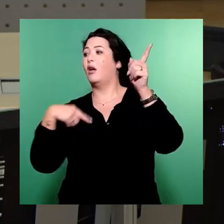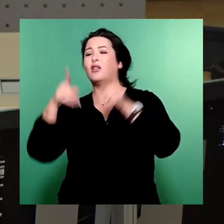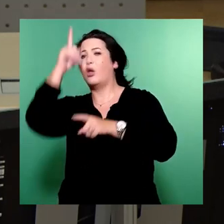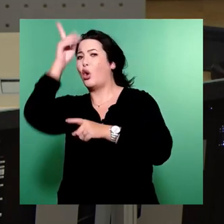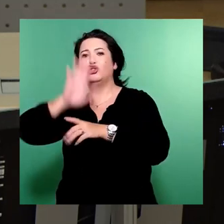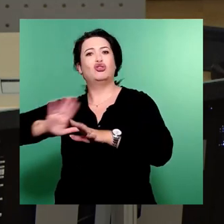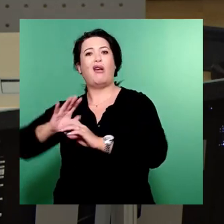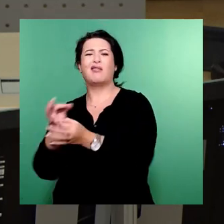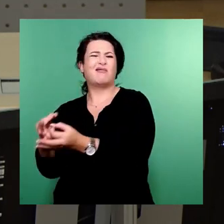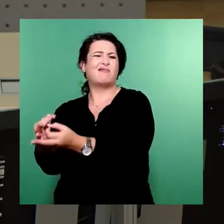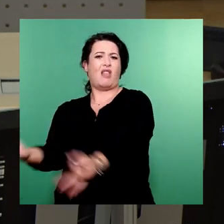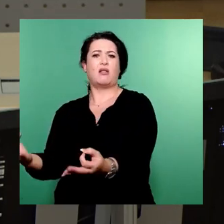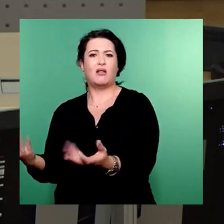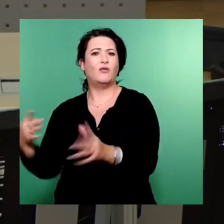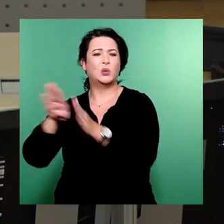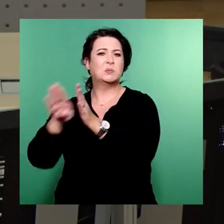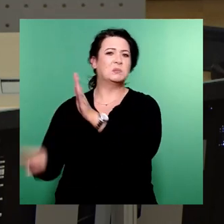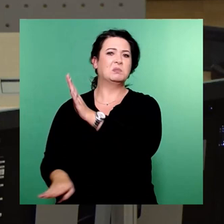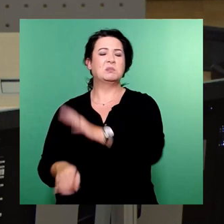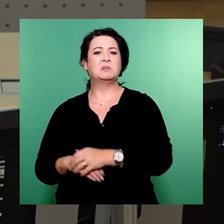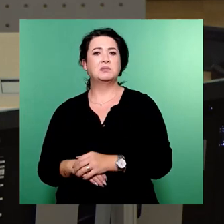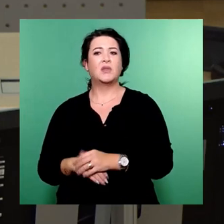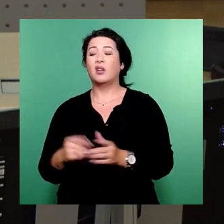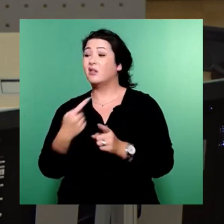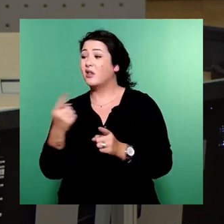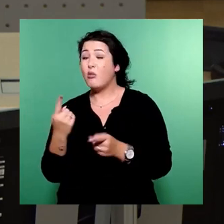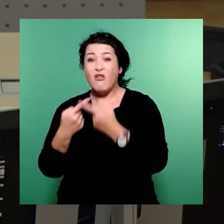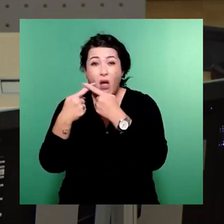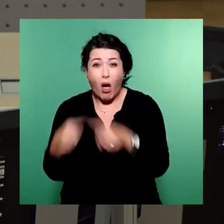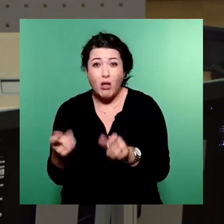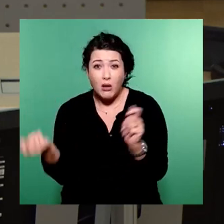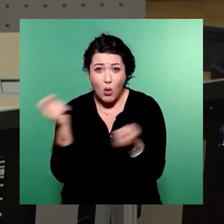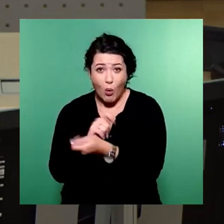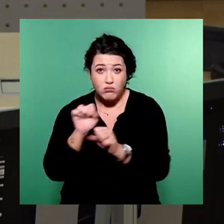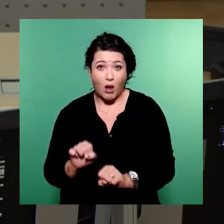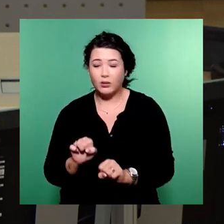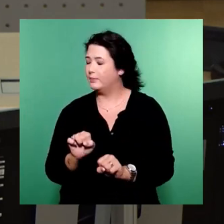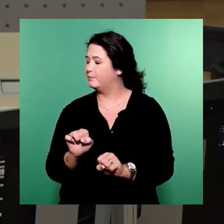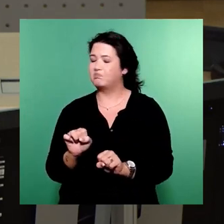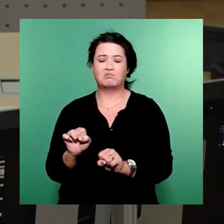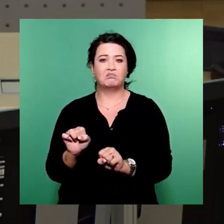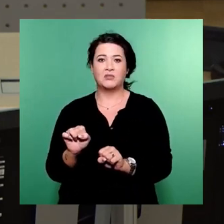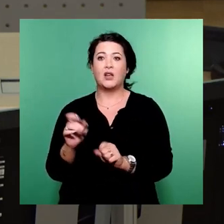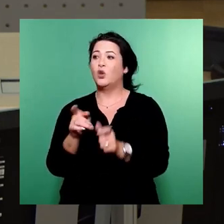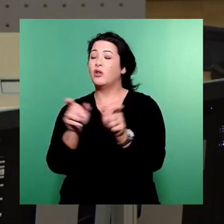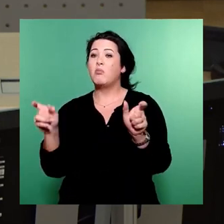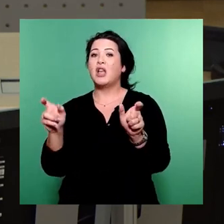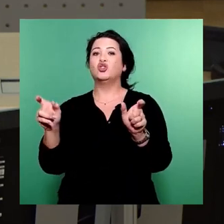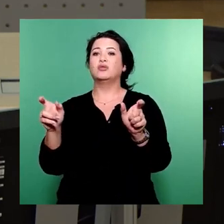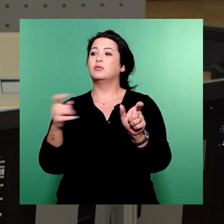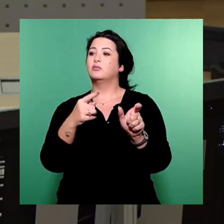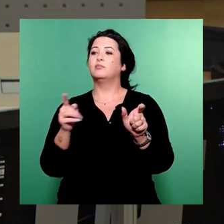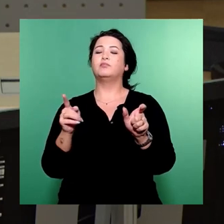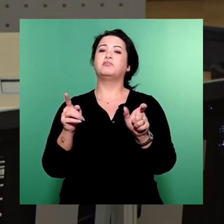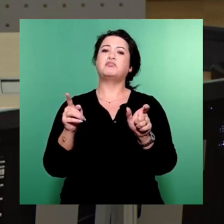ein Handwerk treibt. Und können es nicht anders, denn wo einmal ein menschliches Wesen abgerichtet ist, da